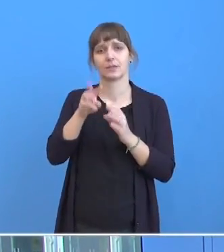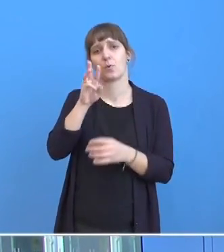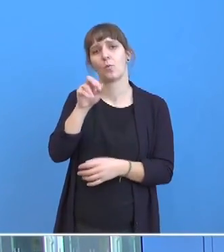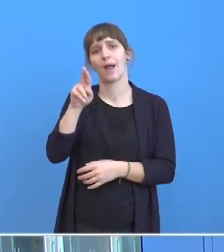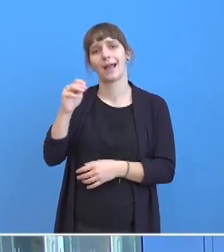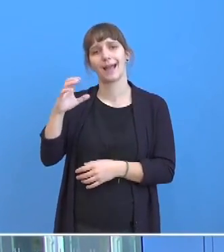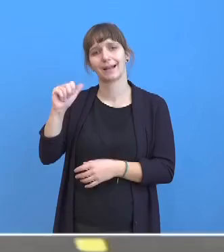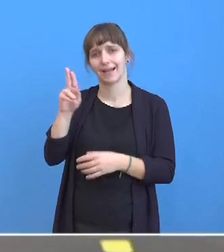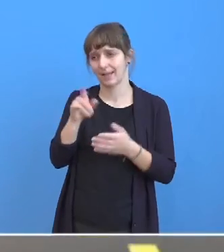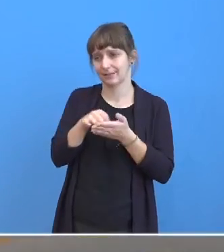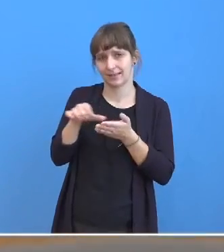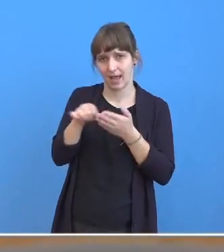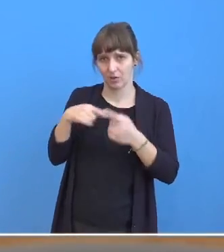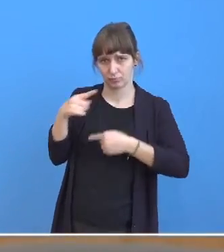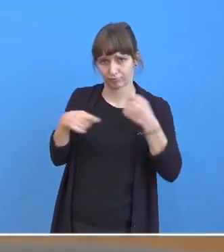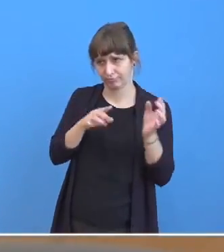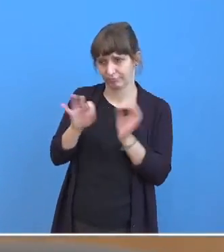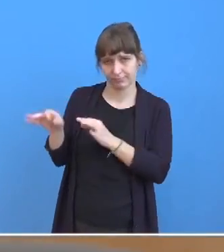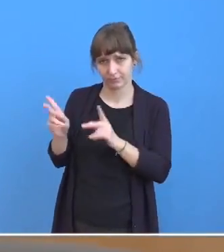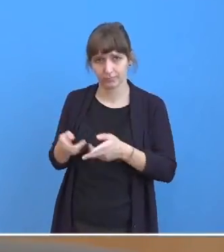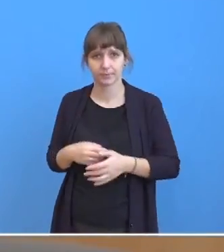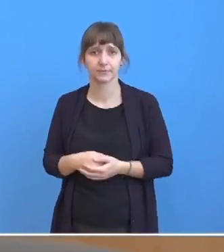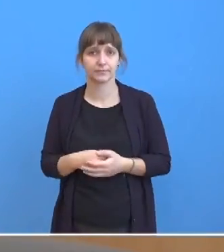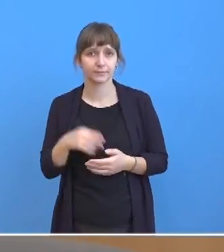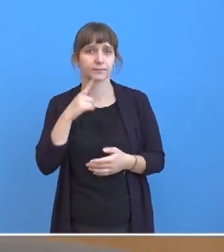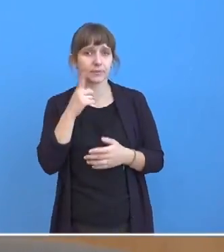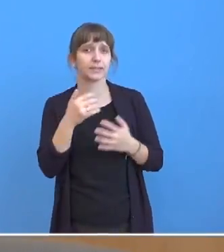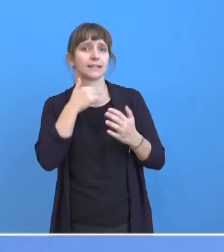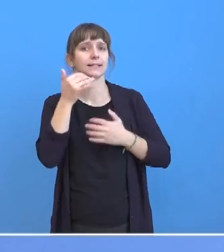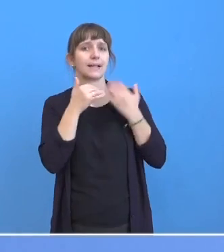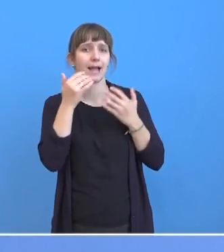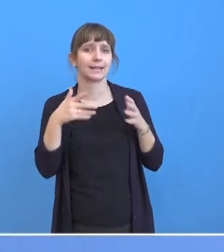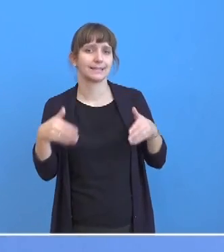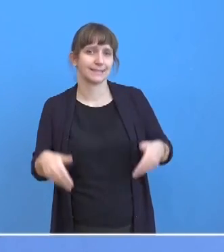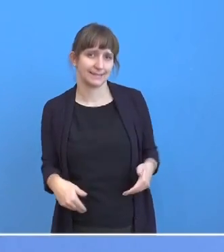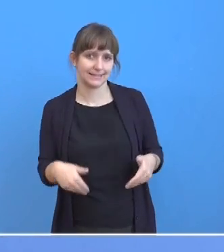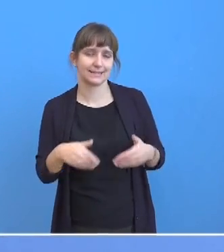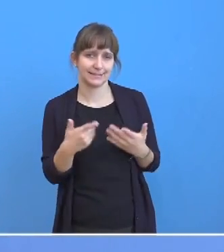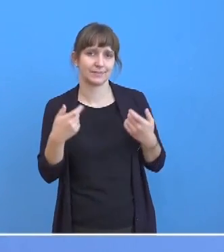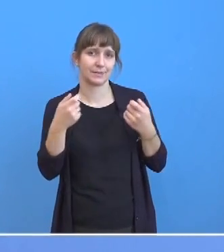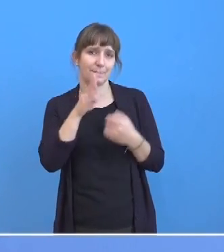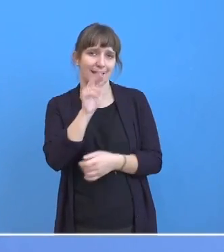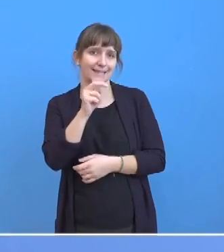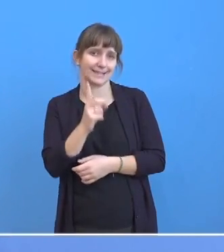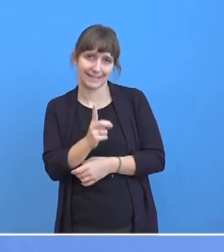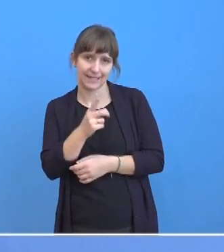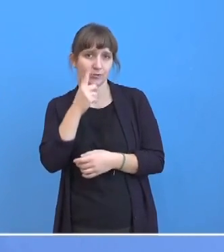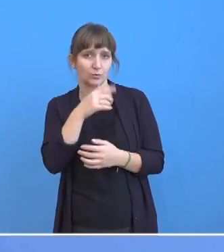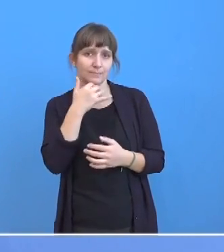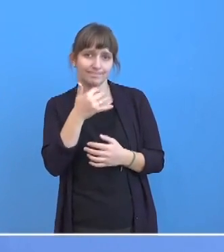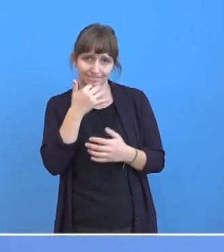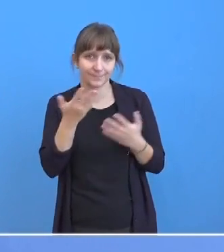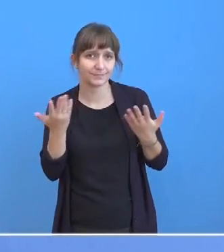Wie Sie wissen, äußern wir uns ja zu nachrichtendienstlichen Geschehnissen nur gegenüber den